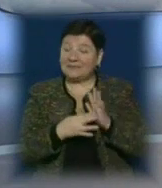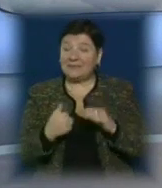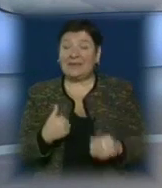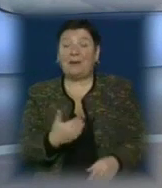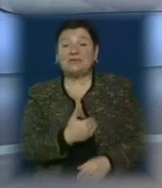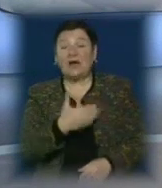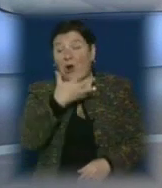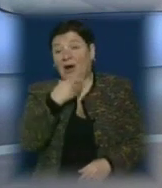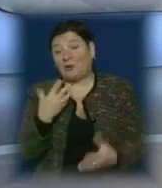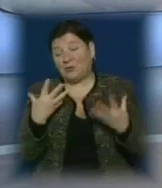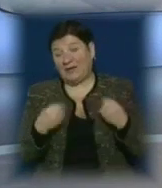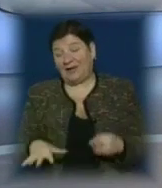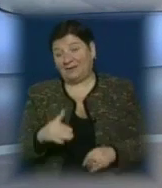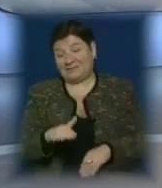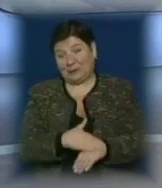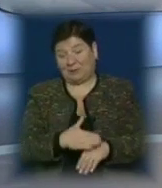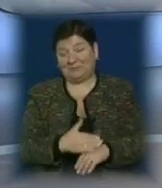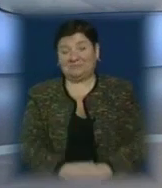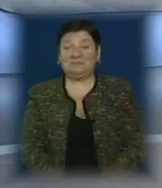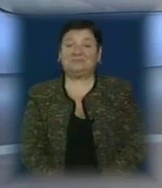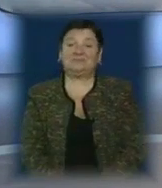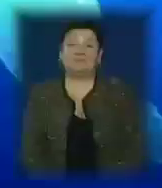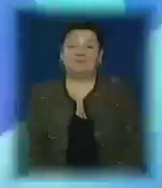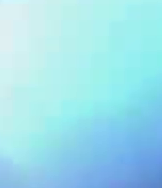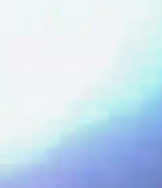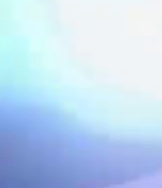вважаю вам гарного дня. На все добре. Дякую.